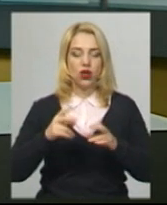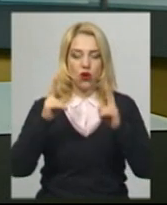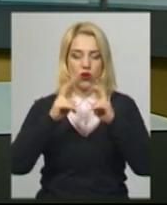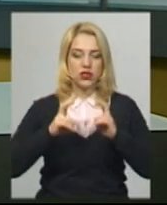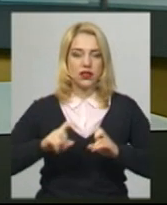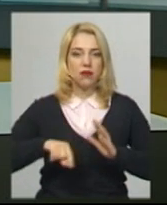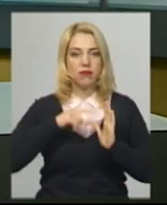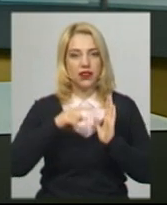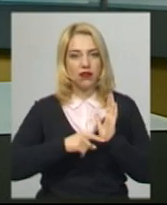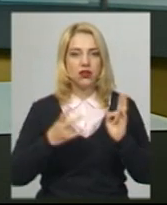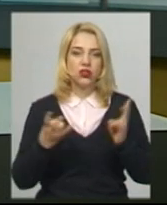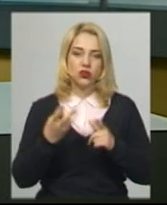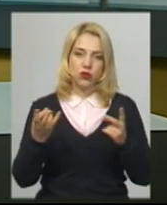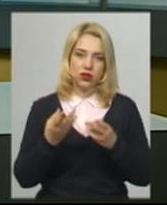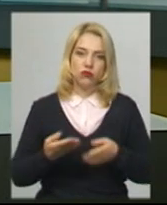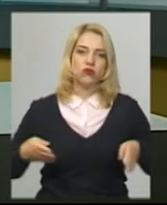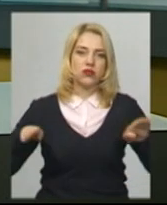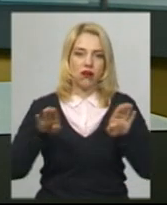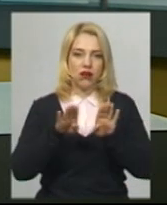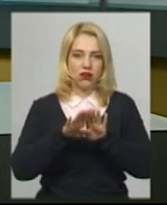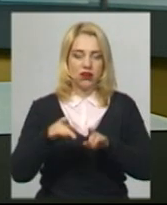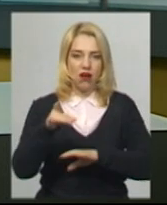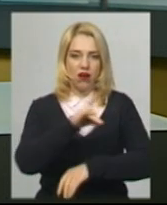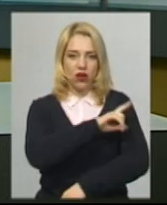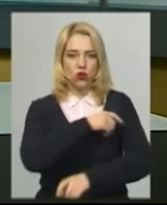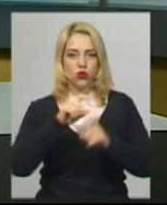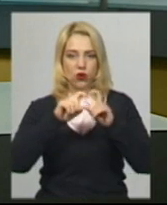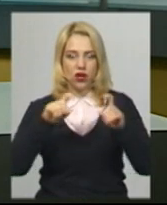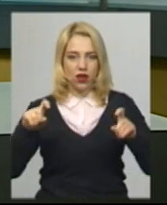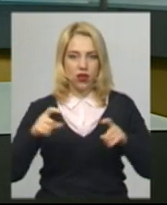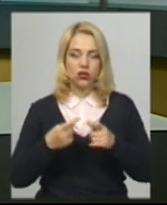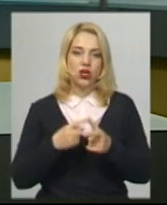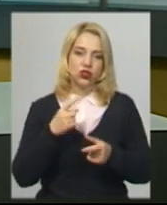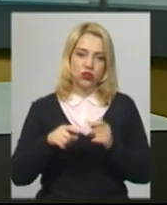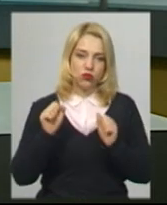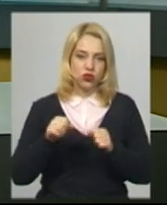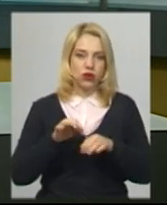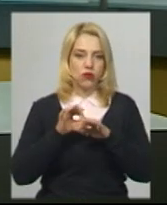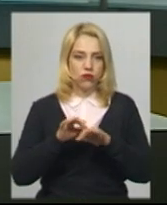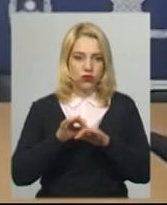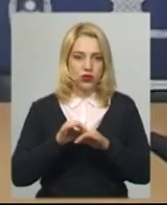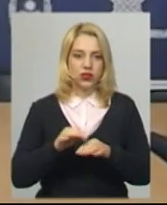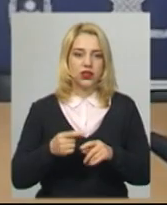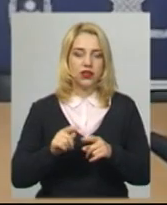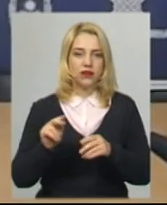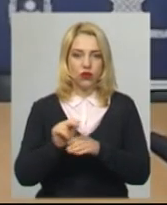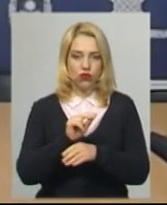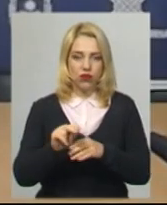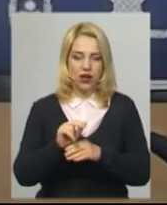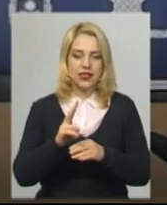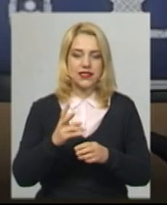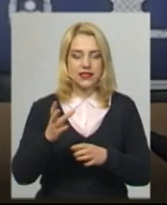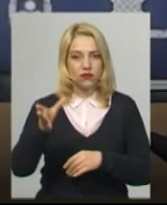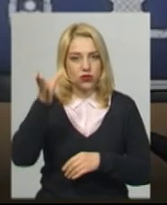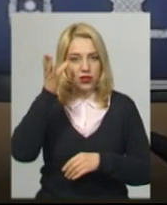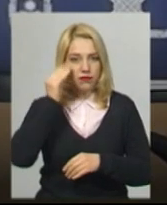потрібно наразі закривати лікарню, чи вона може працювати з урахуванням проведених там заходів безпеки. Ми приймемо ряд